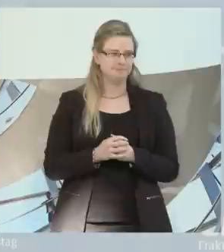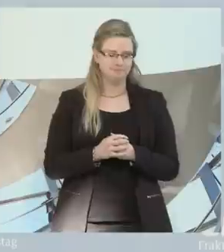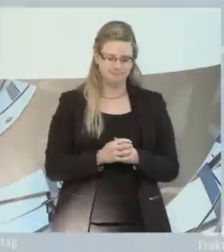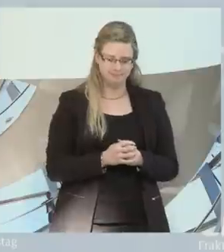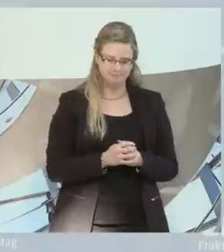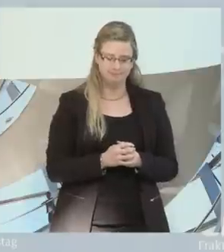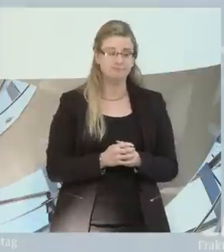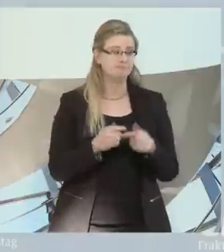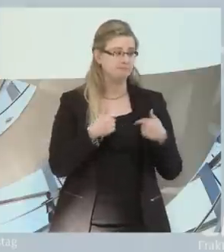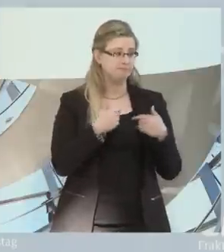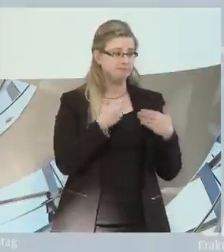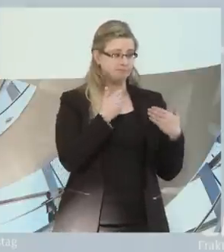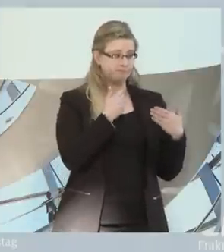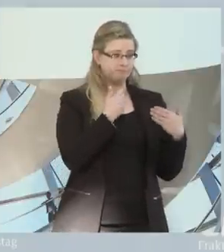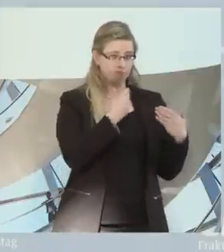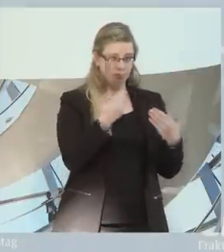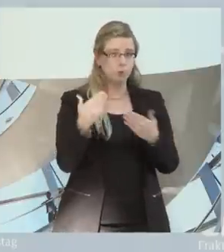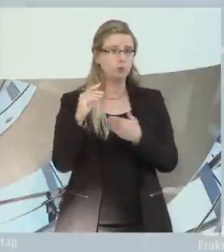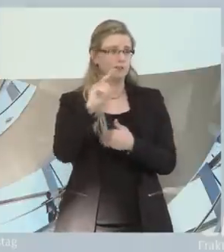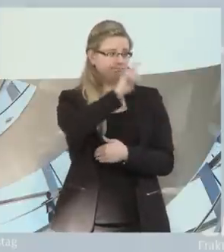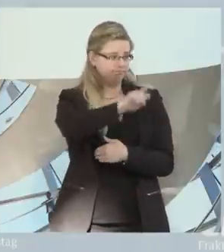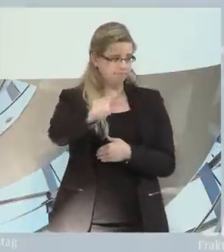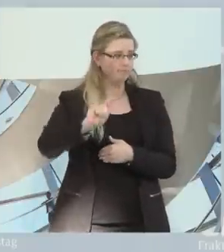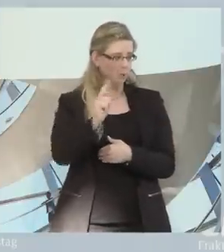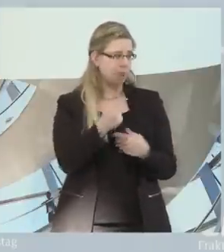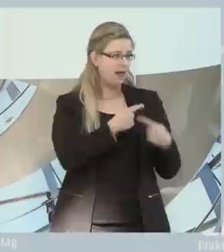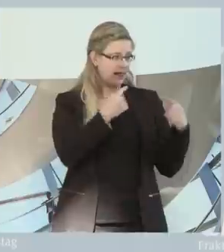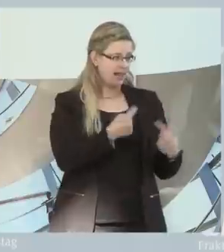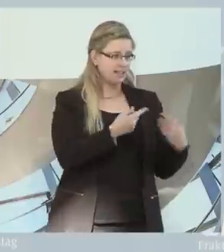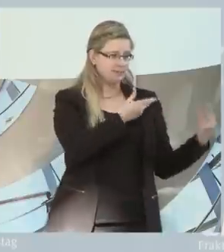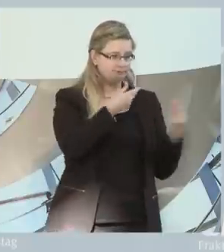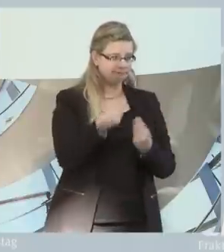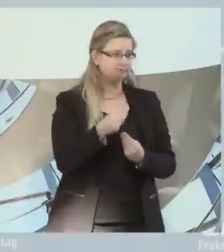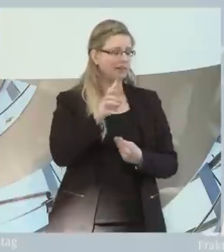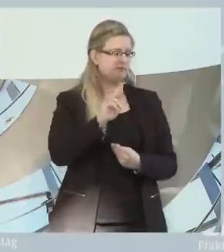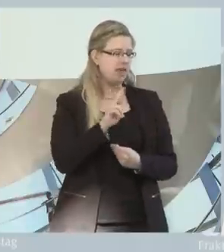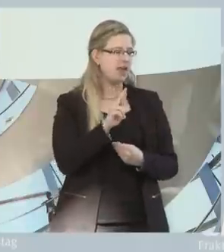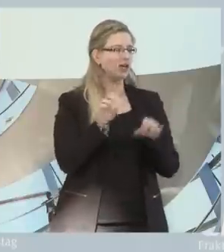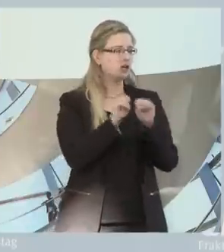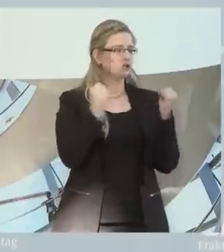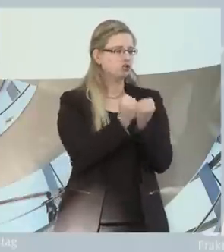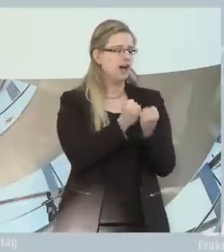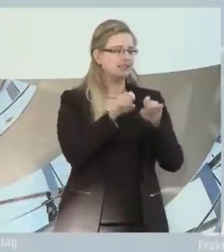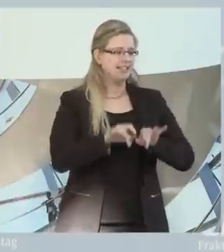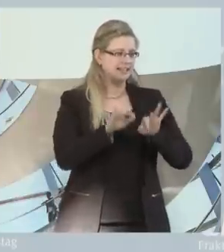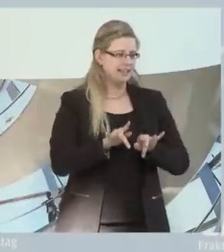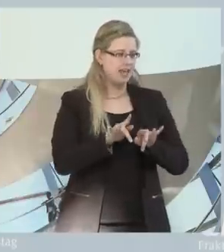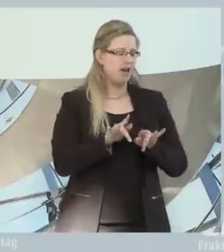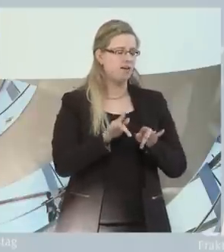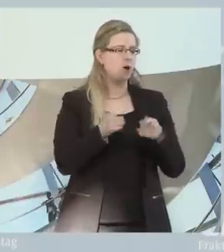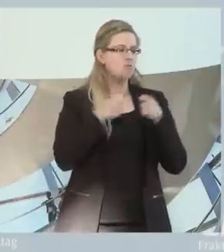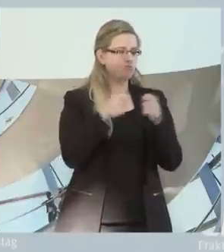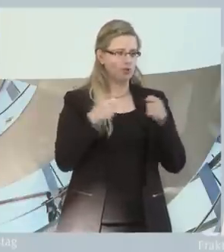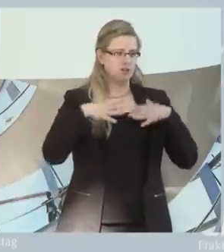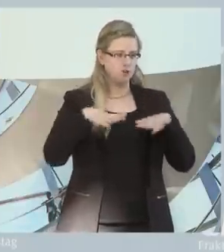Ich begrüße an der Stelle sehr herzlich den Staatssekretär im Bundesgesundheitsministerium, den